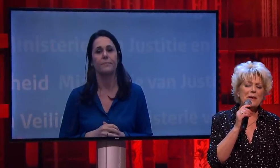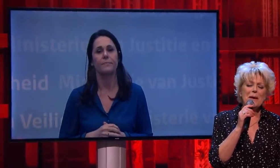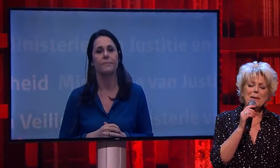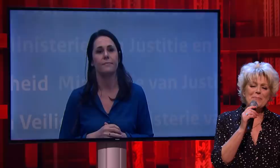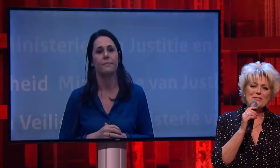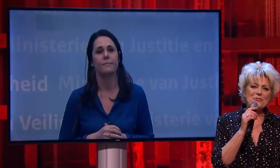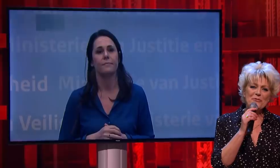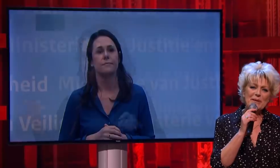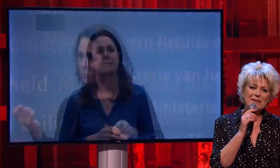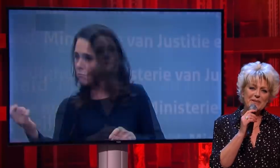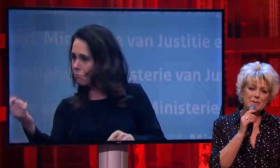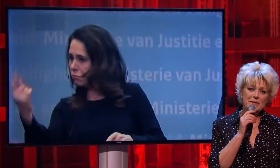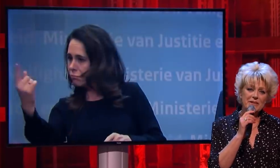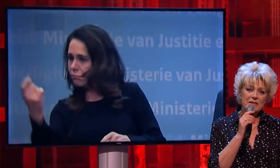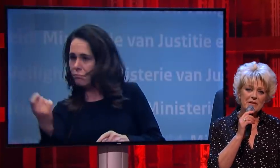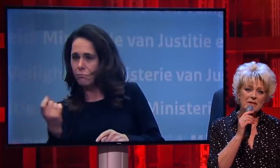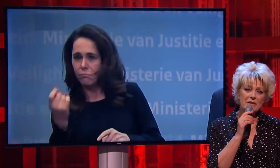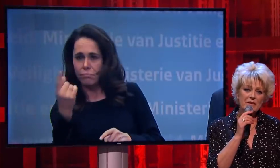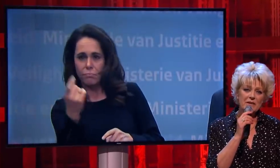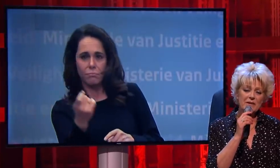we keken met zoveel.